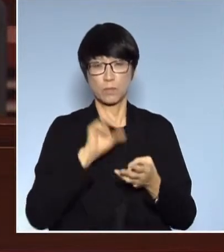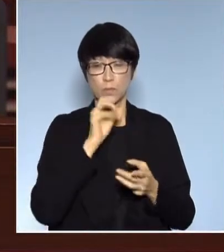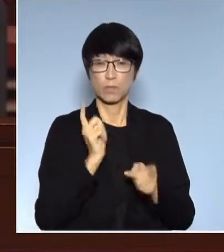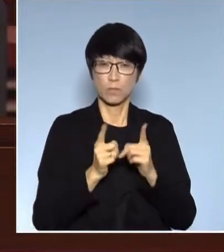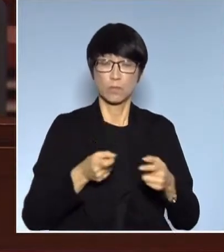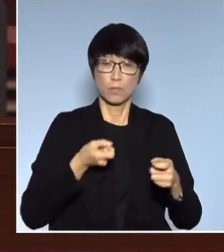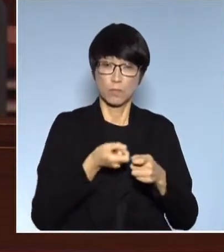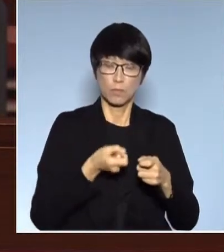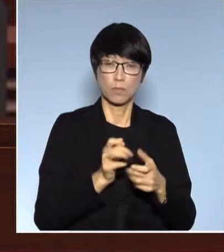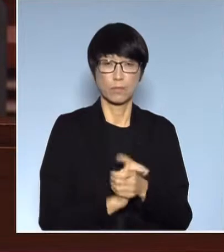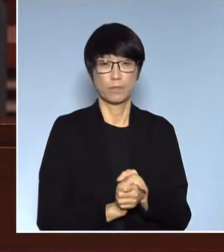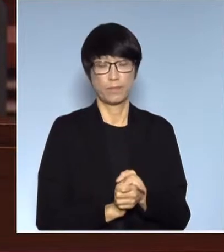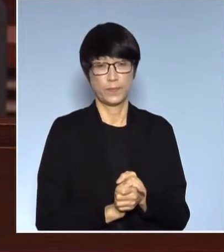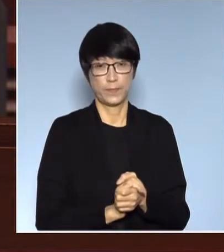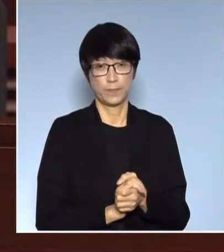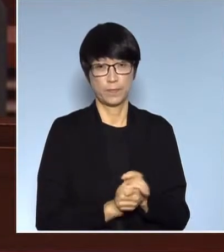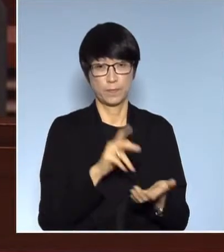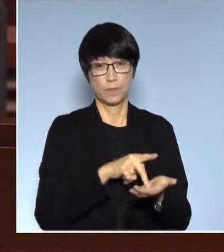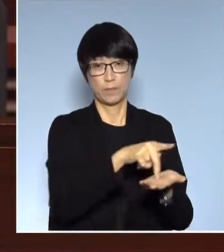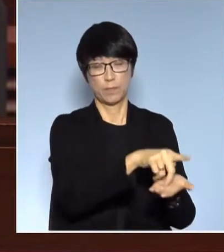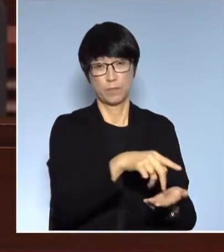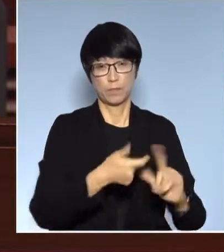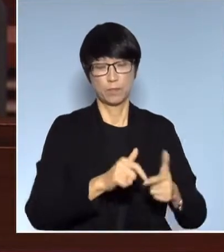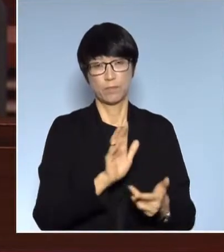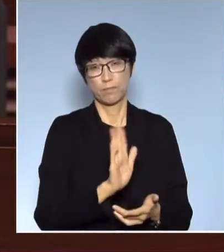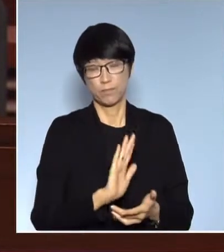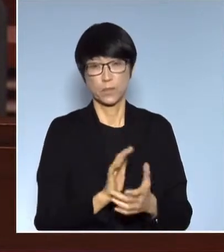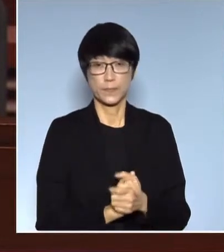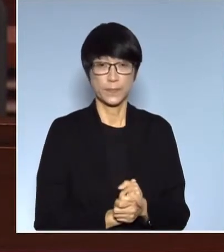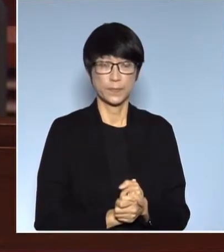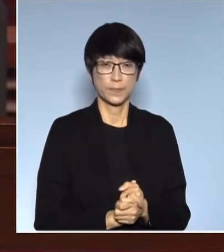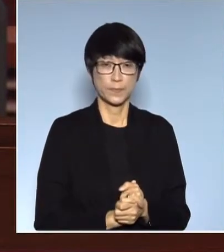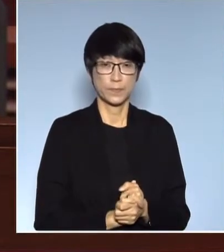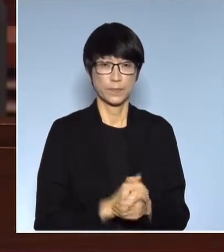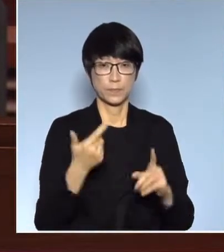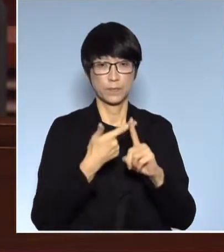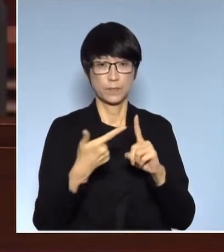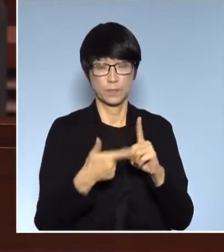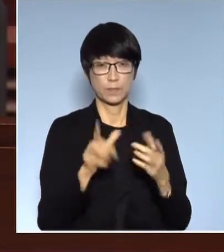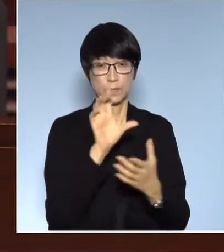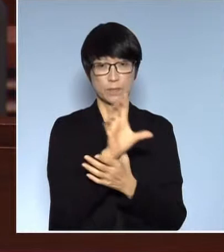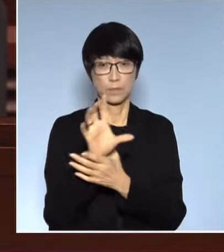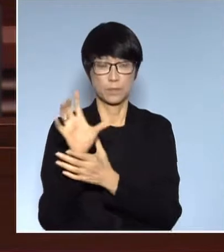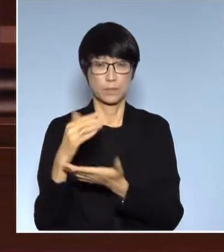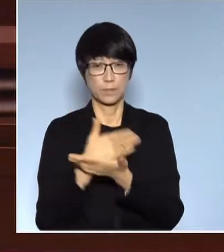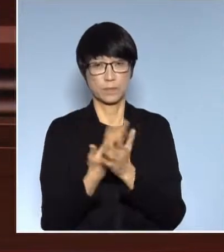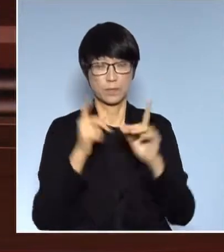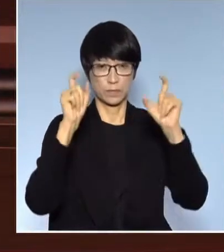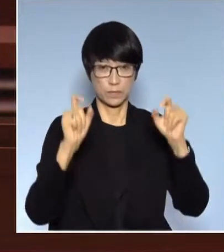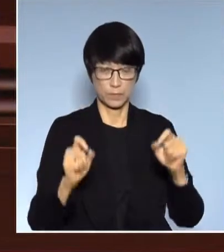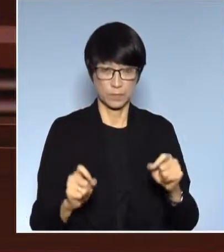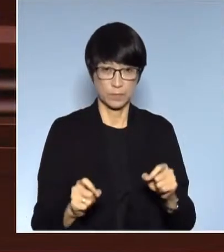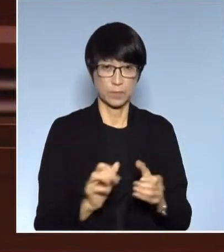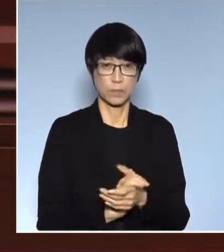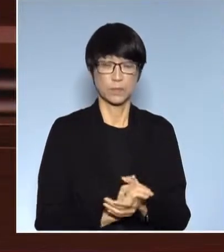就不一定要在租給人那種方式做呢那這些其實那十八張投影片都有一個不同的解釋那我相信就是